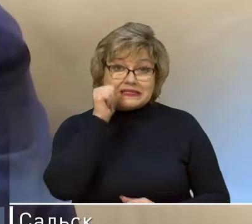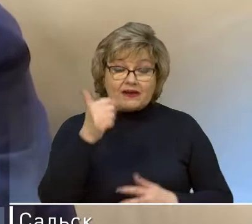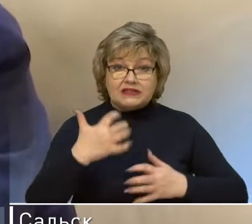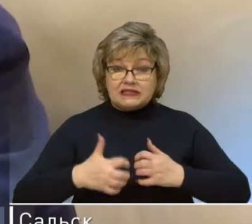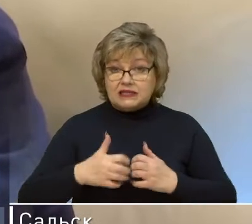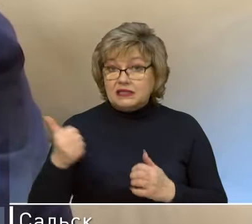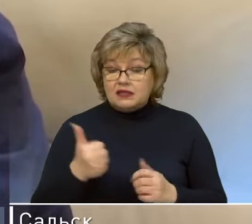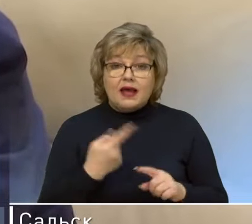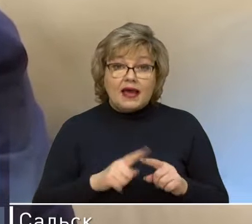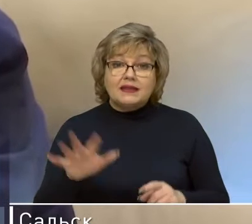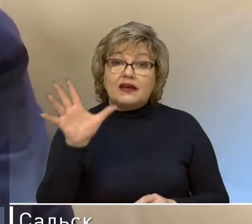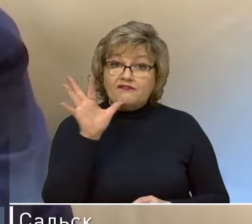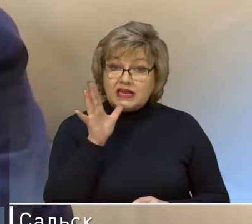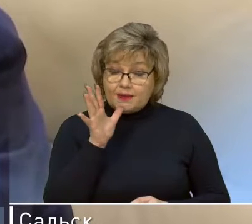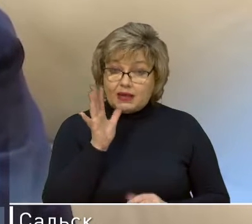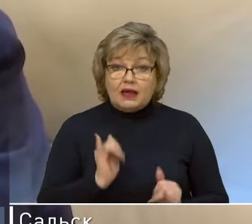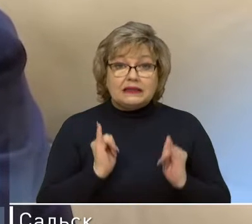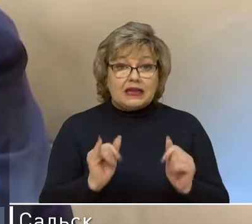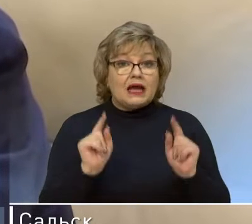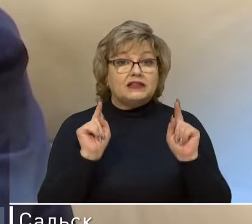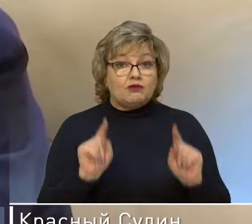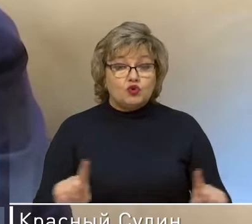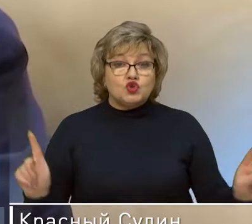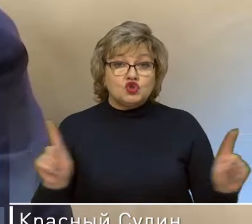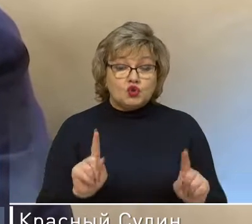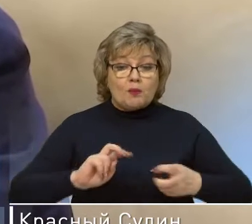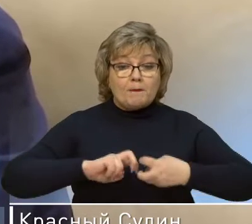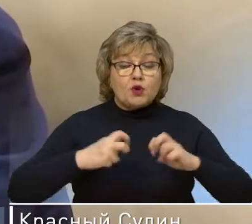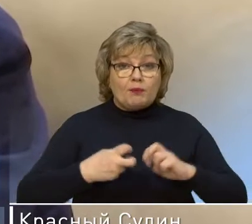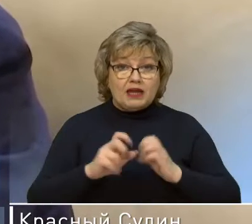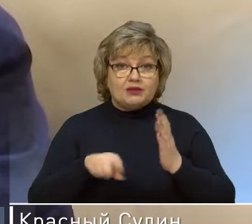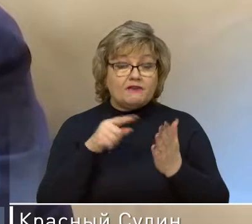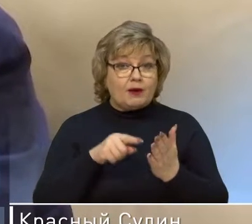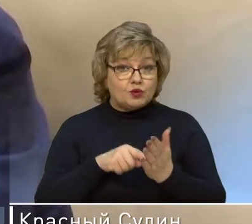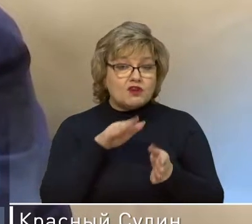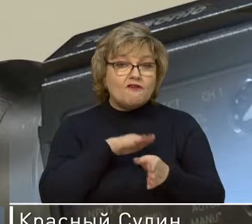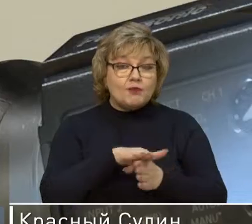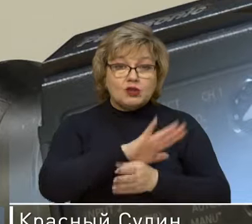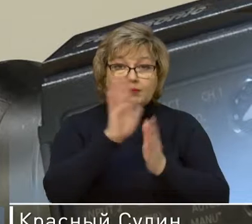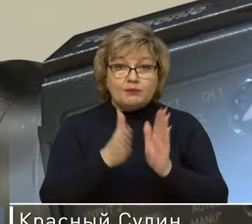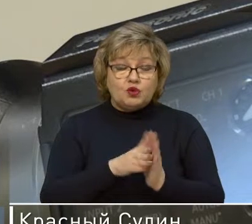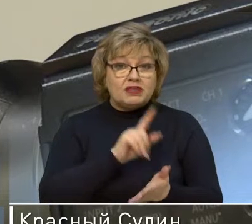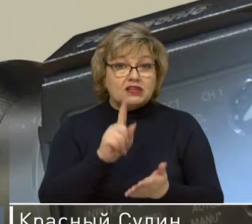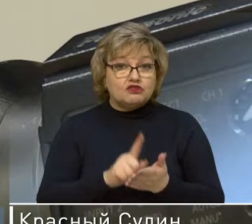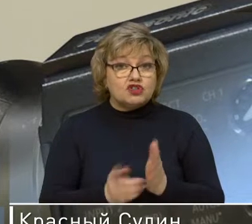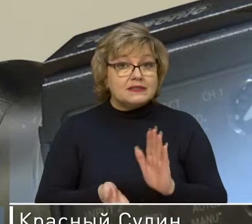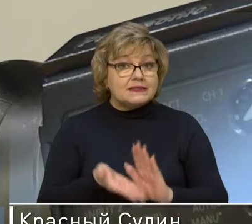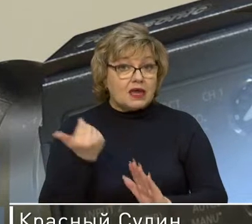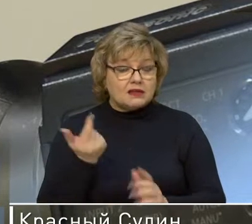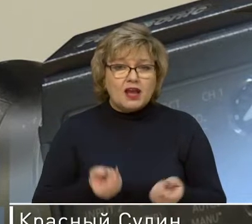середина недели – это время для того, чтобы проблемные вопросы в полном объеме мы должны снять.